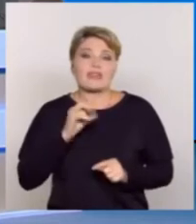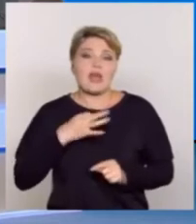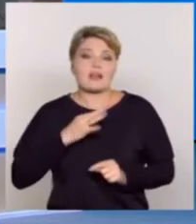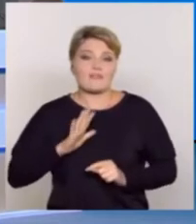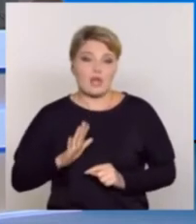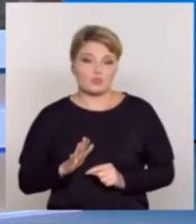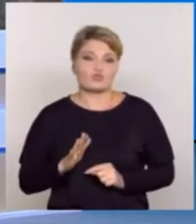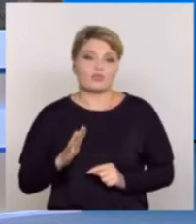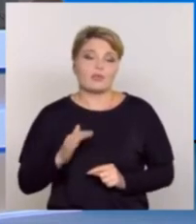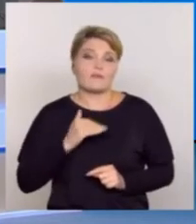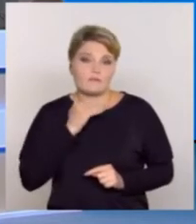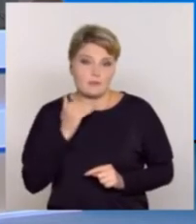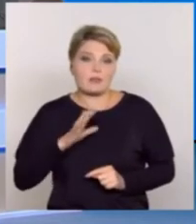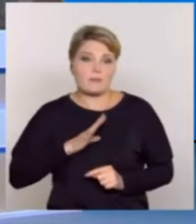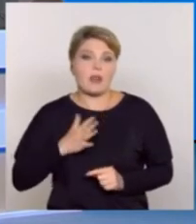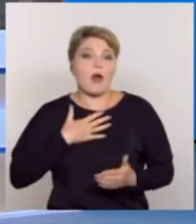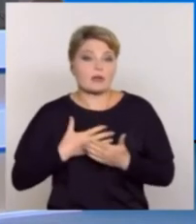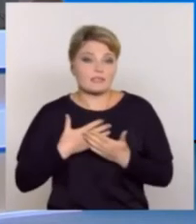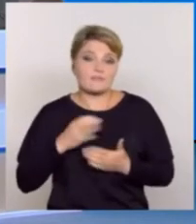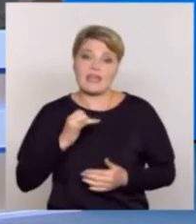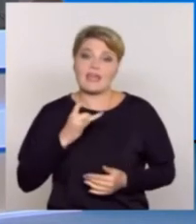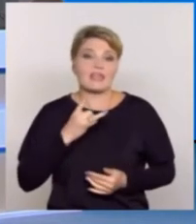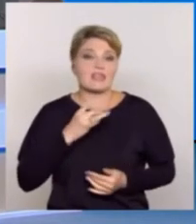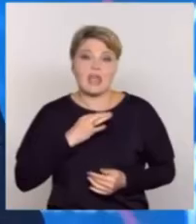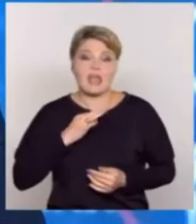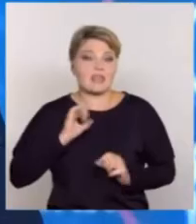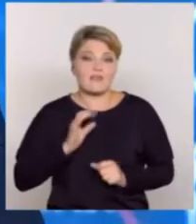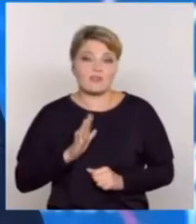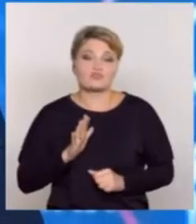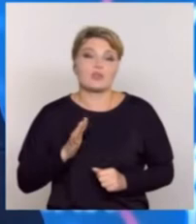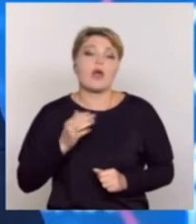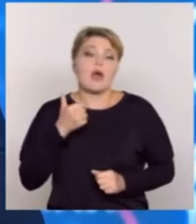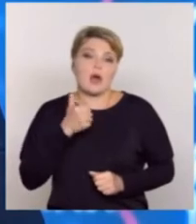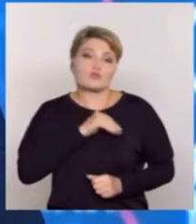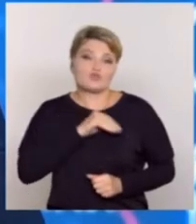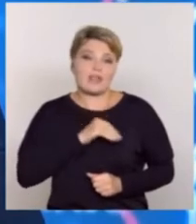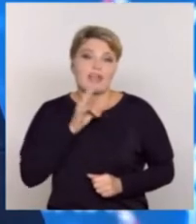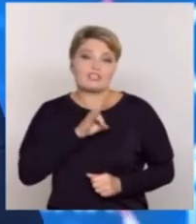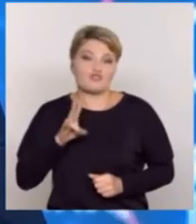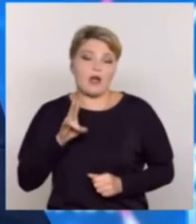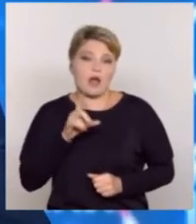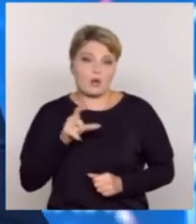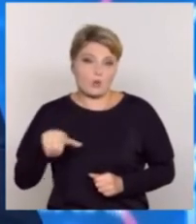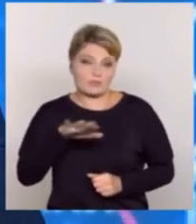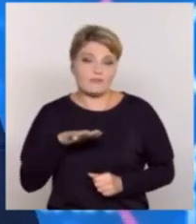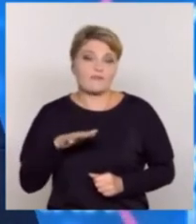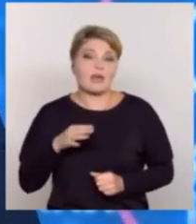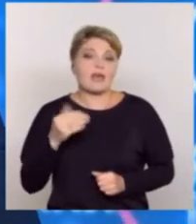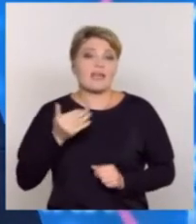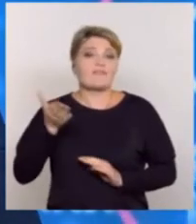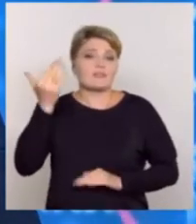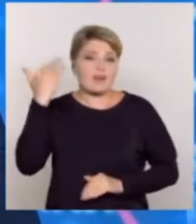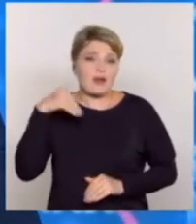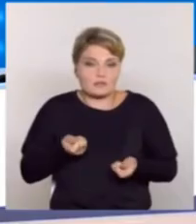Социальное обслуживание и защита, освещение во дворах, благоустройство территории, медицина, общественный транспорт. Большинство вопросов, которые жители региона адресовали